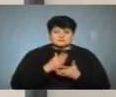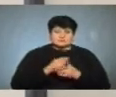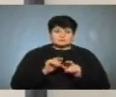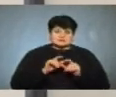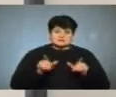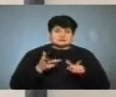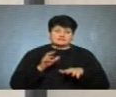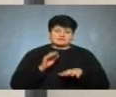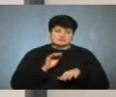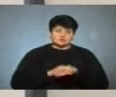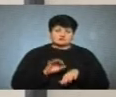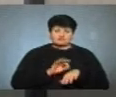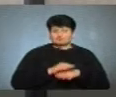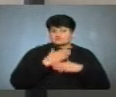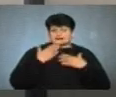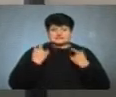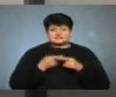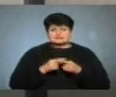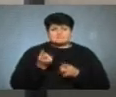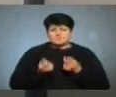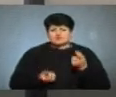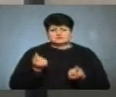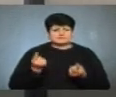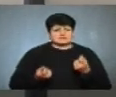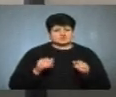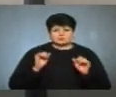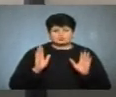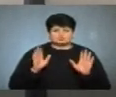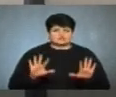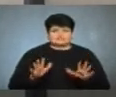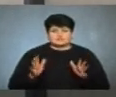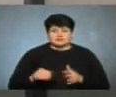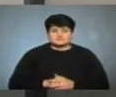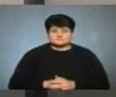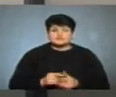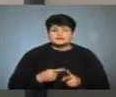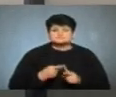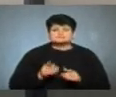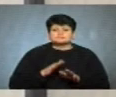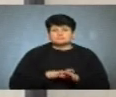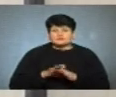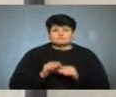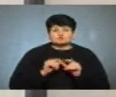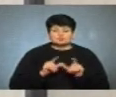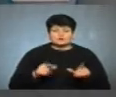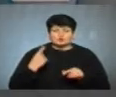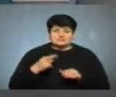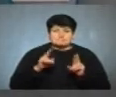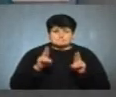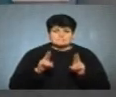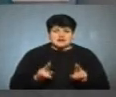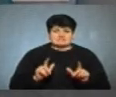фактично захворюваності немає. Це поодиничні, можуть бути десь випадки. Чи дотримуються у школах області правил